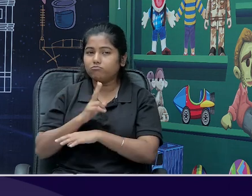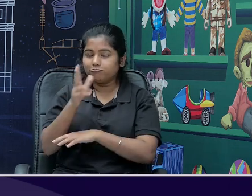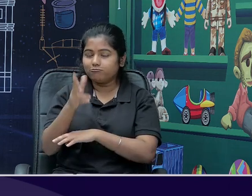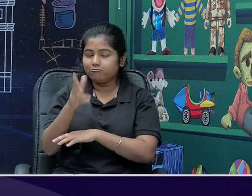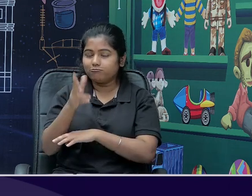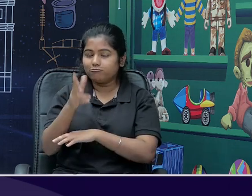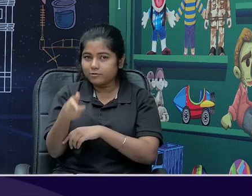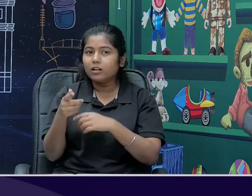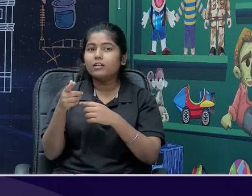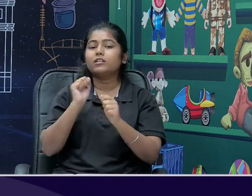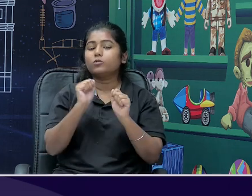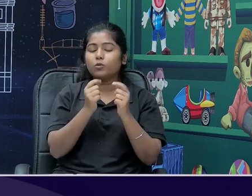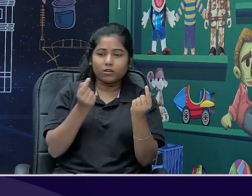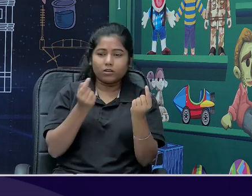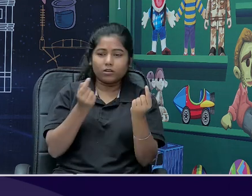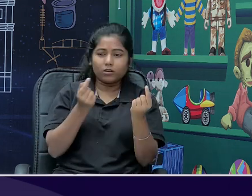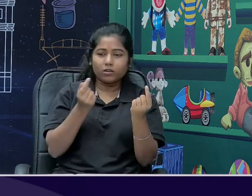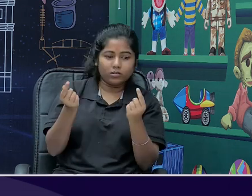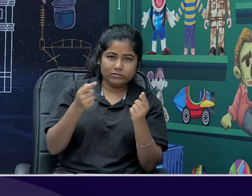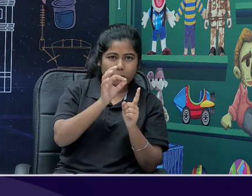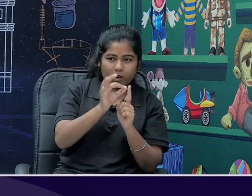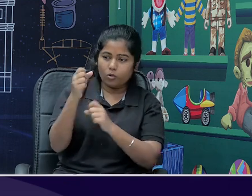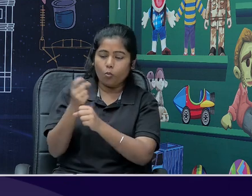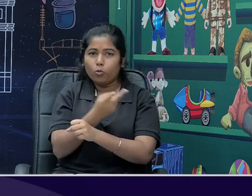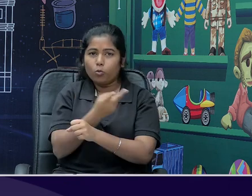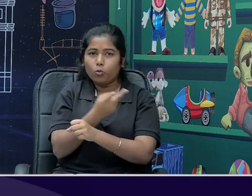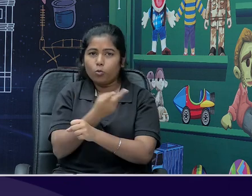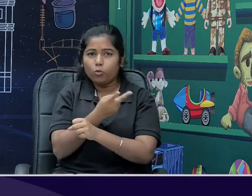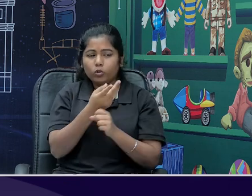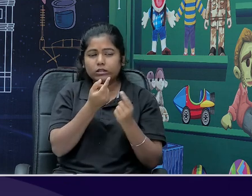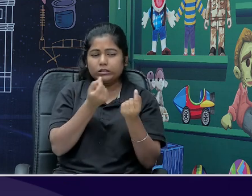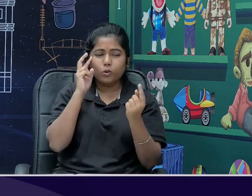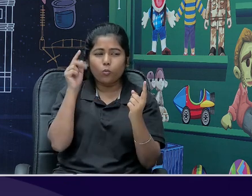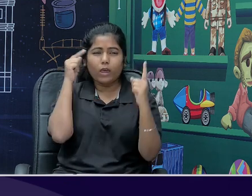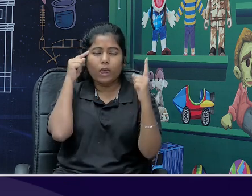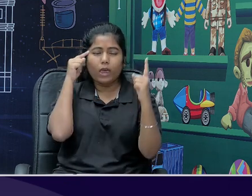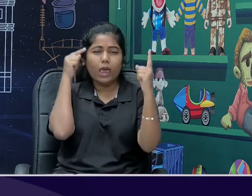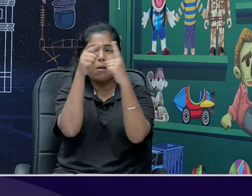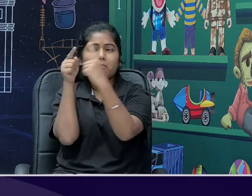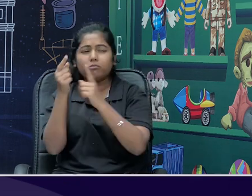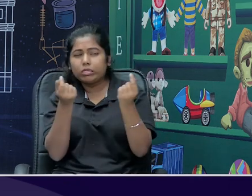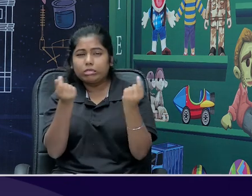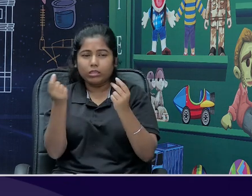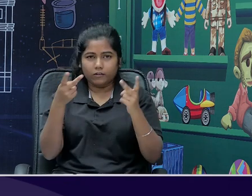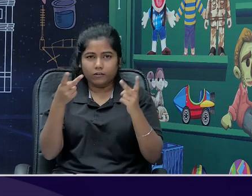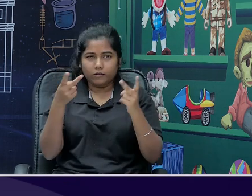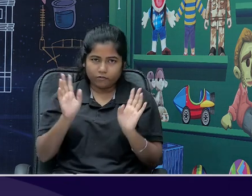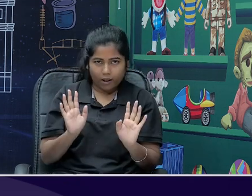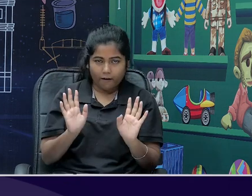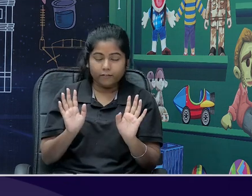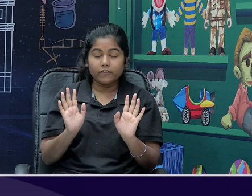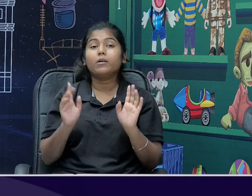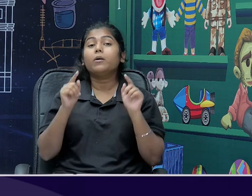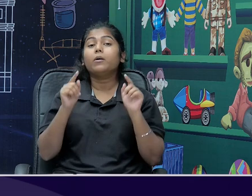goals and their goals are slightly different because they are doing business, either it is public sector or private sector